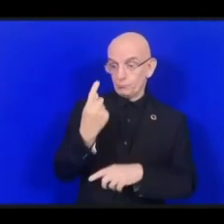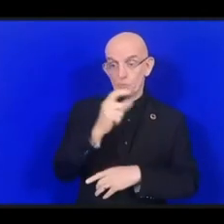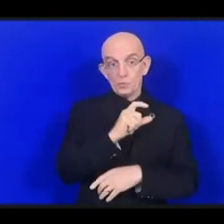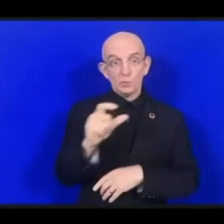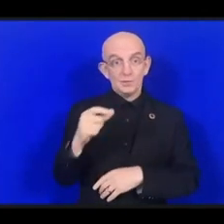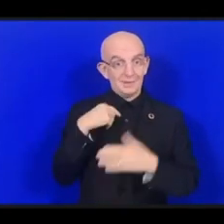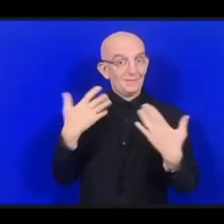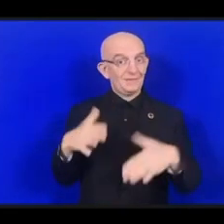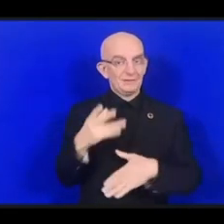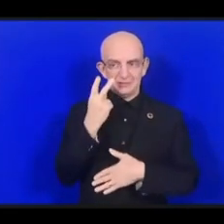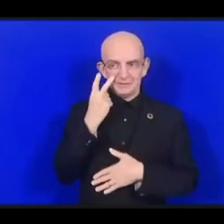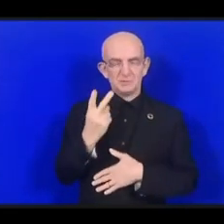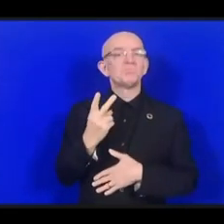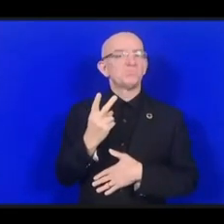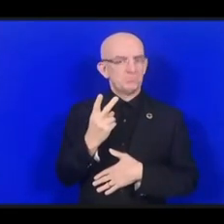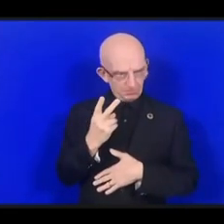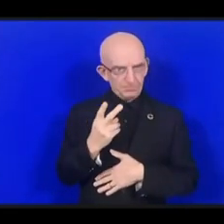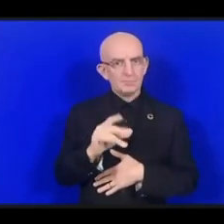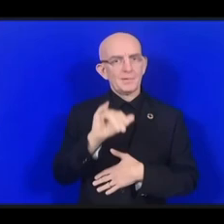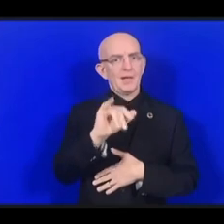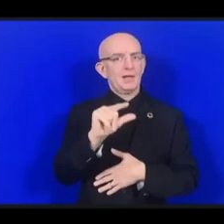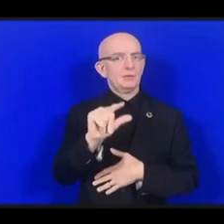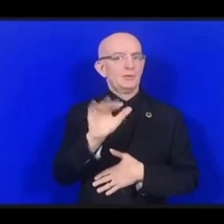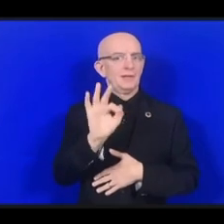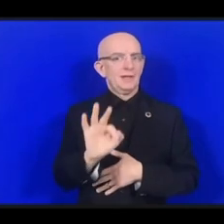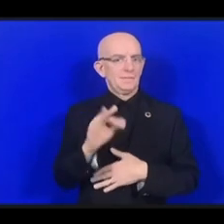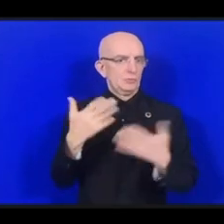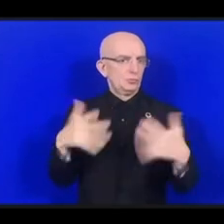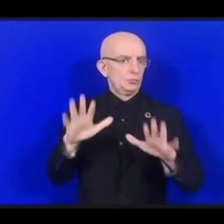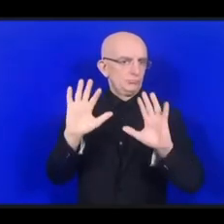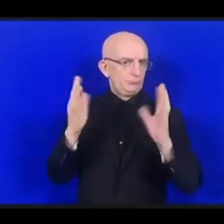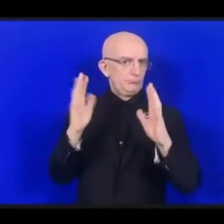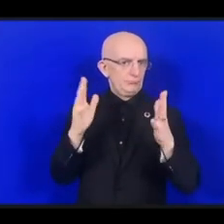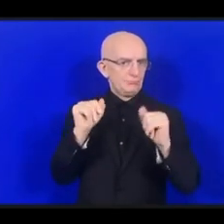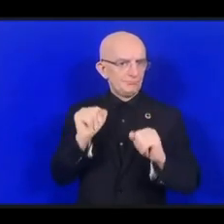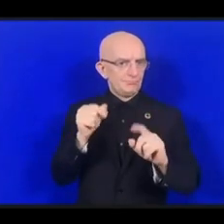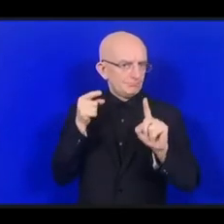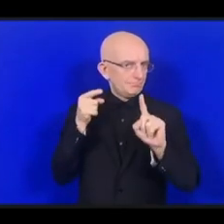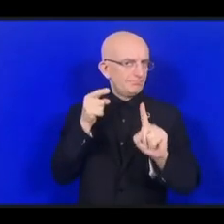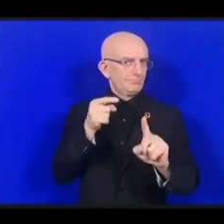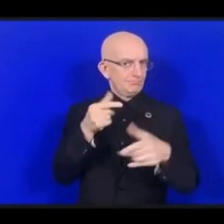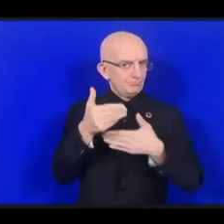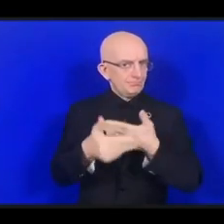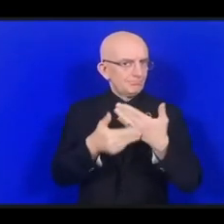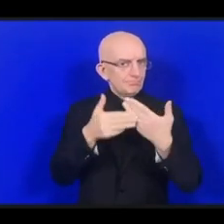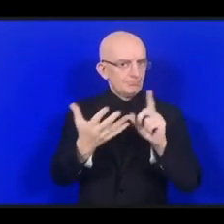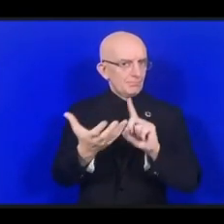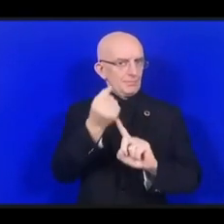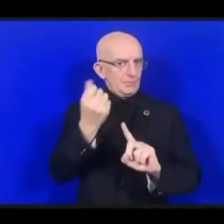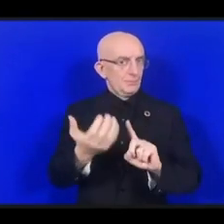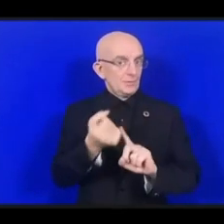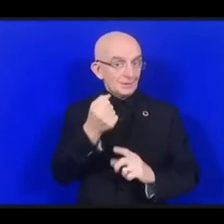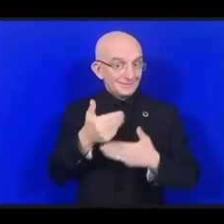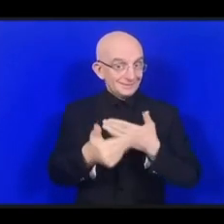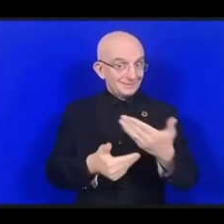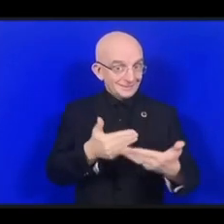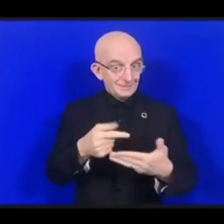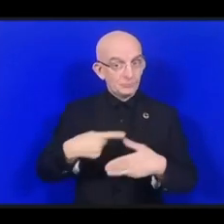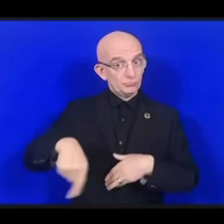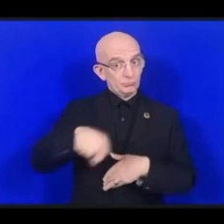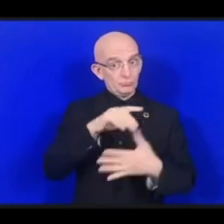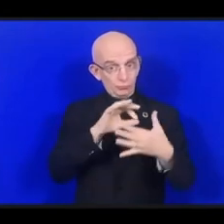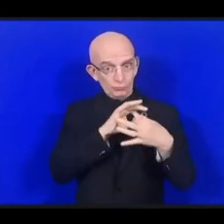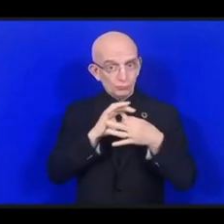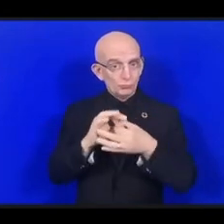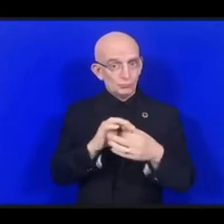IGF выполняет поставленную перед ним задачу. Вместе давайте же делать еще